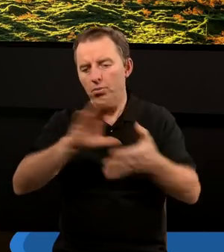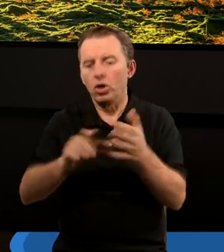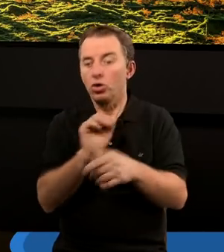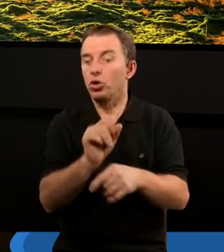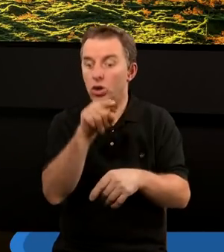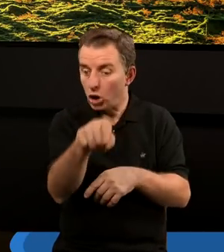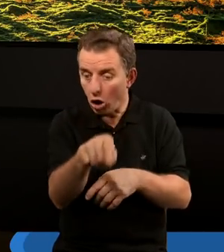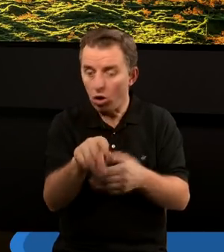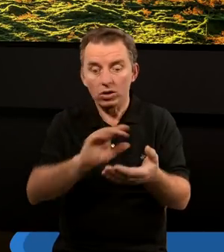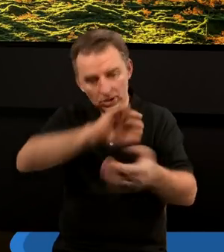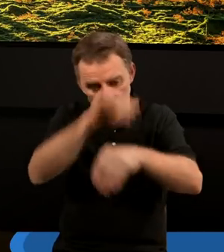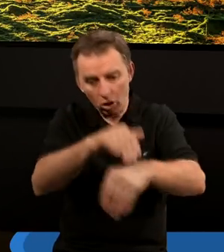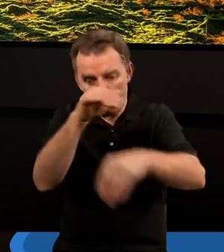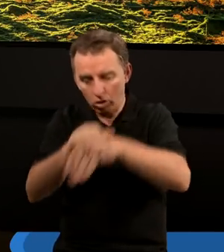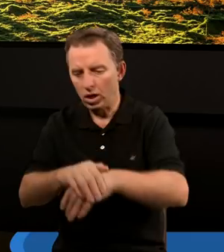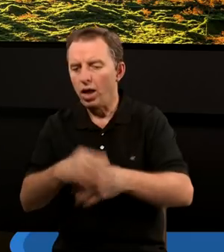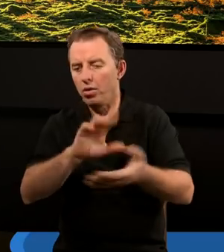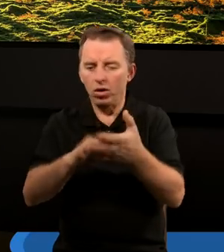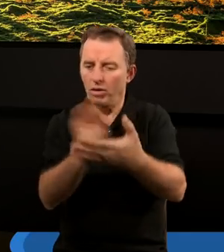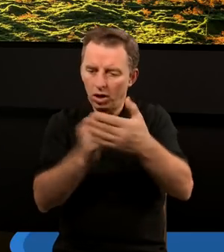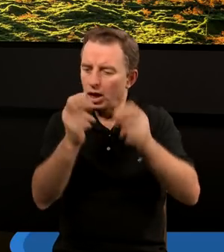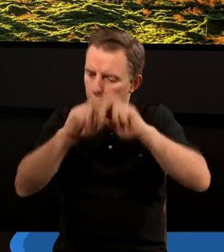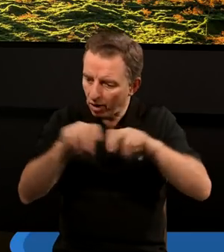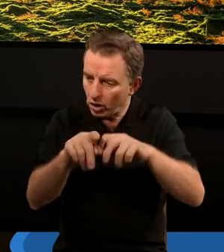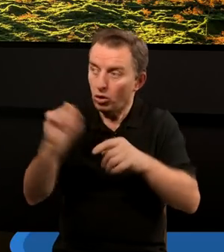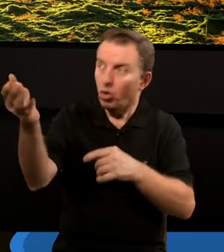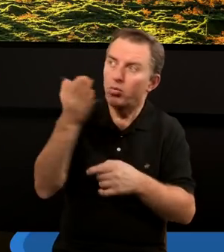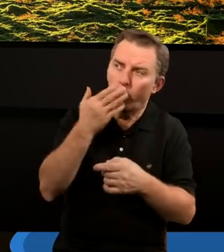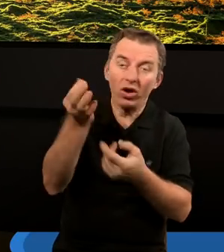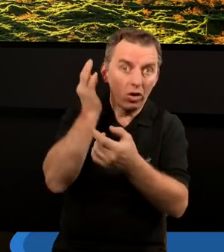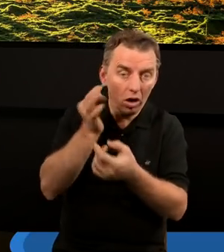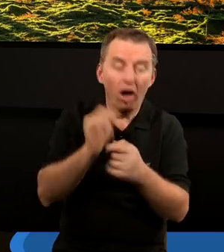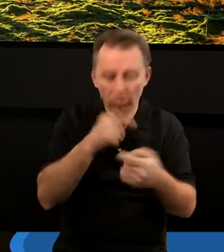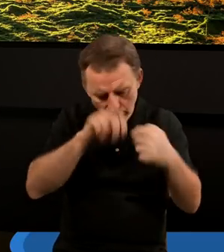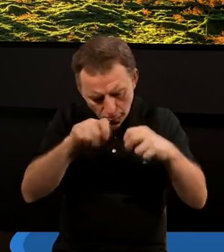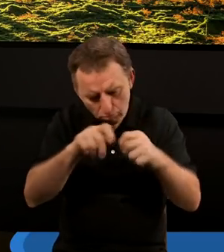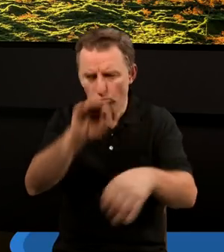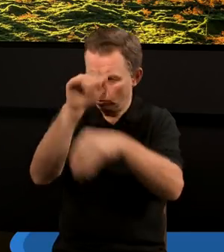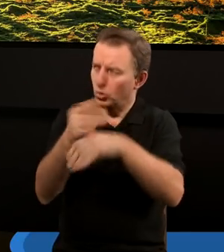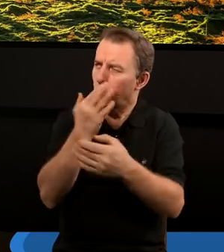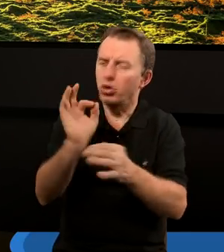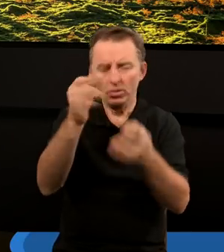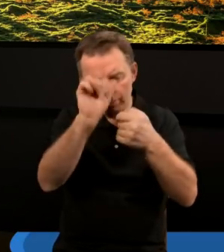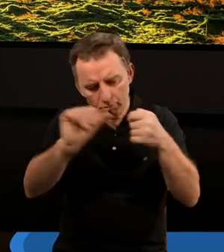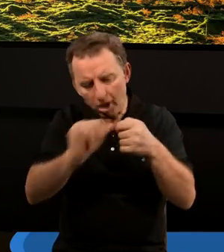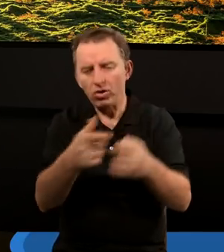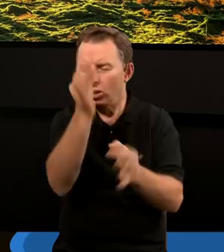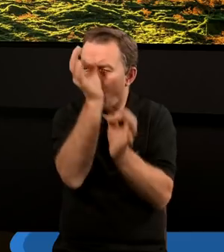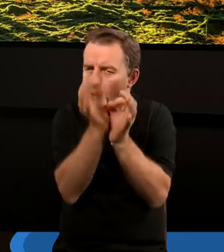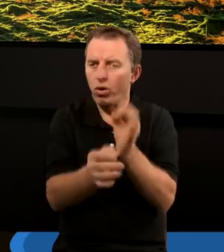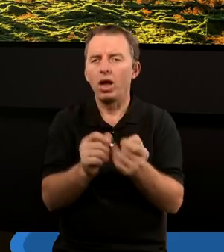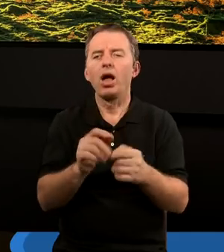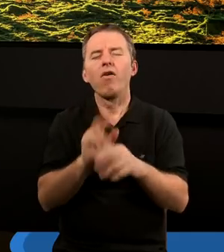czy tak się rzeczy mają. Innymi słowy, sprawdzali. My dzisiaj żyjemy w epoce tak zwanych fake newsów,